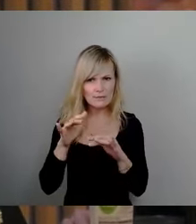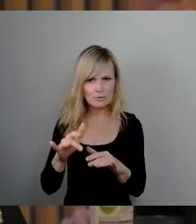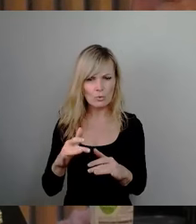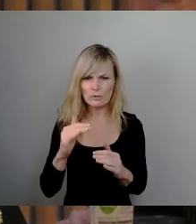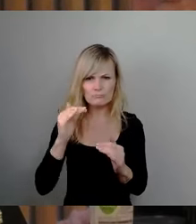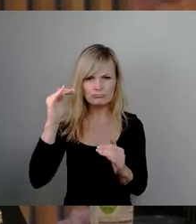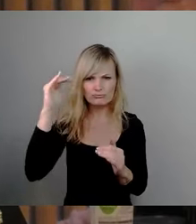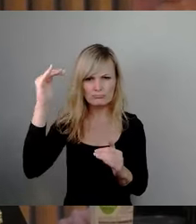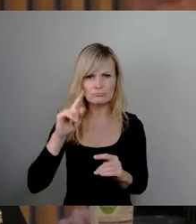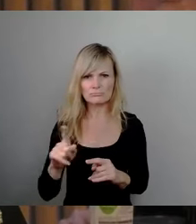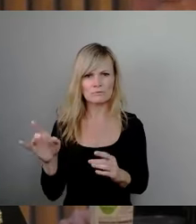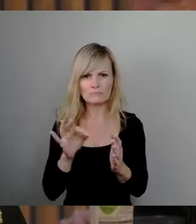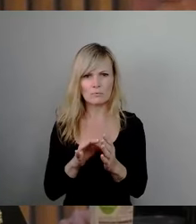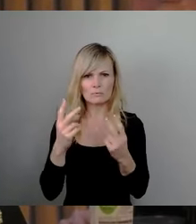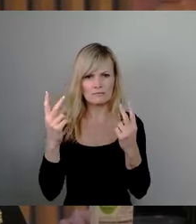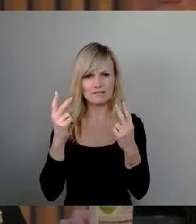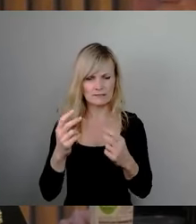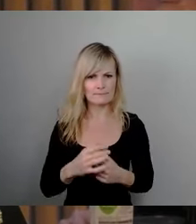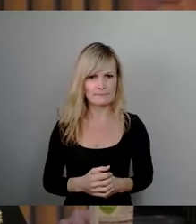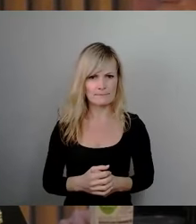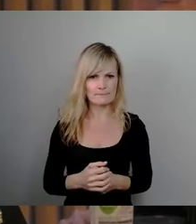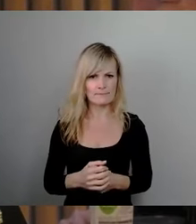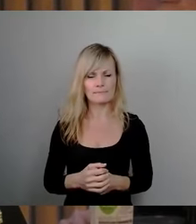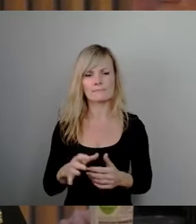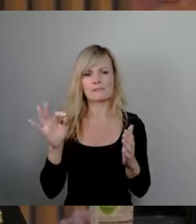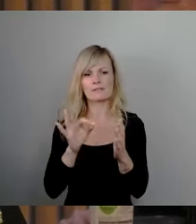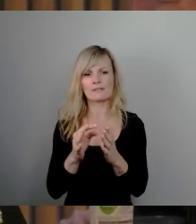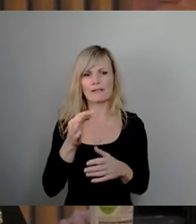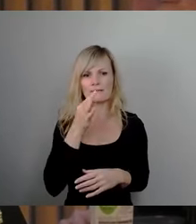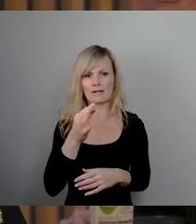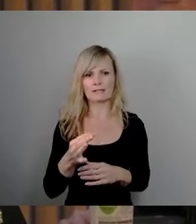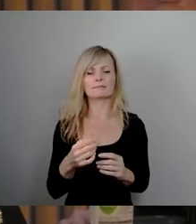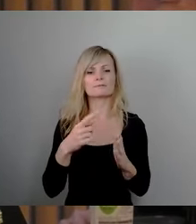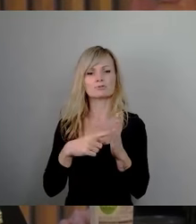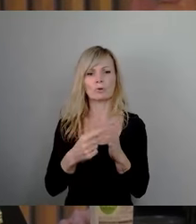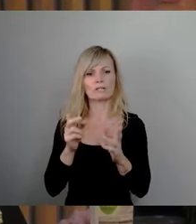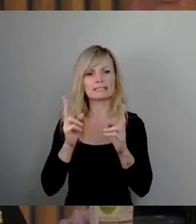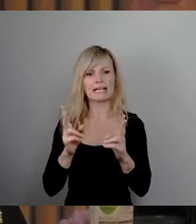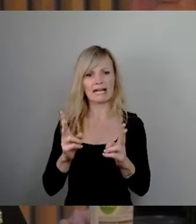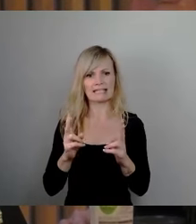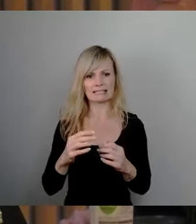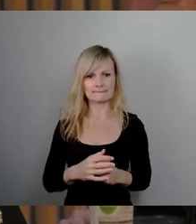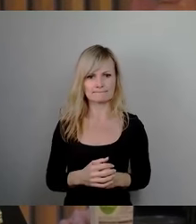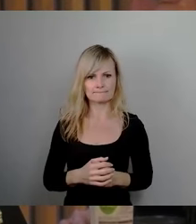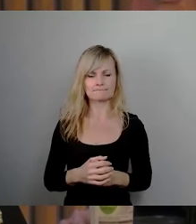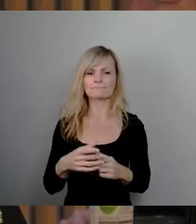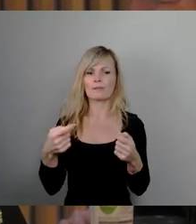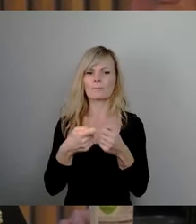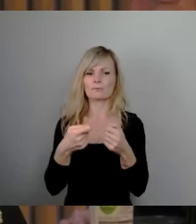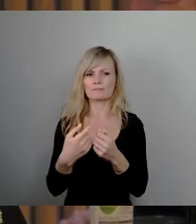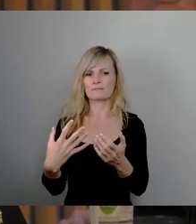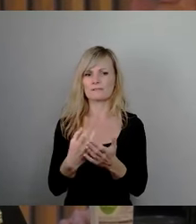Punkt. Der Punkt ist der, dass es um eine Frage der Steuergerechtigkeit geht, das Bundesverfassungsgericht sagt eindeutig,